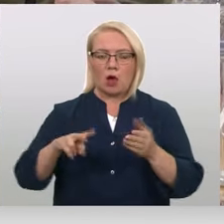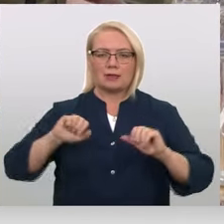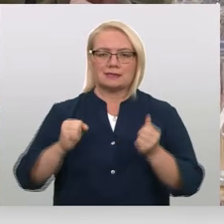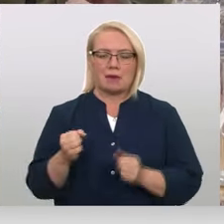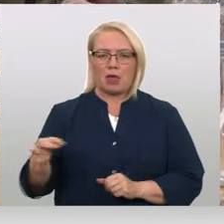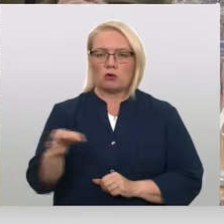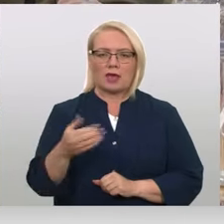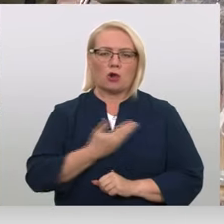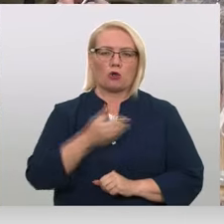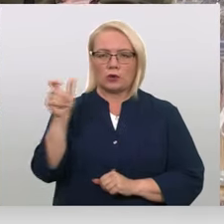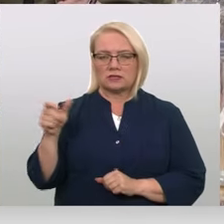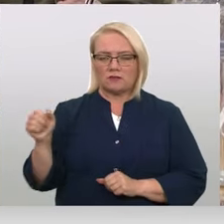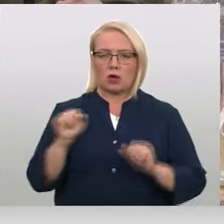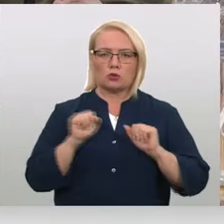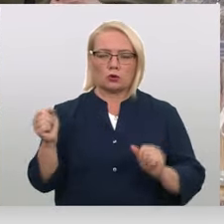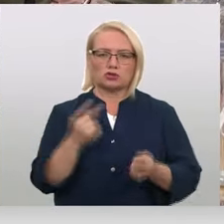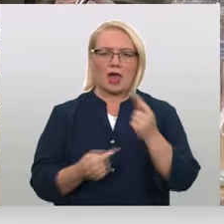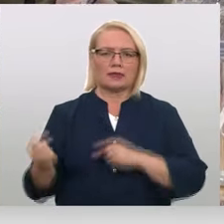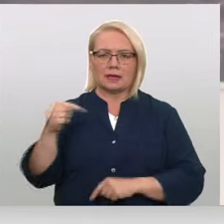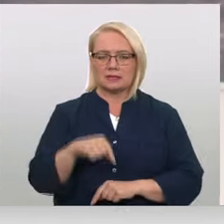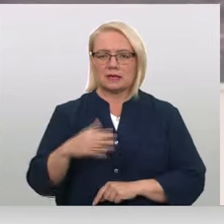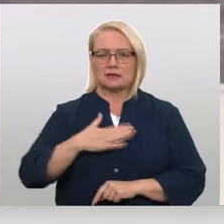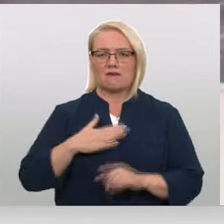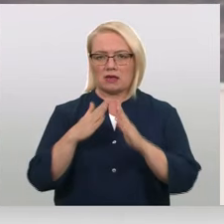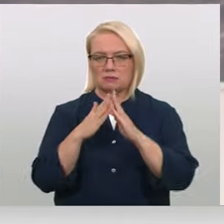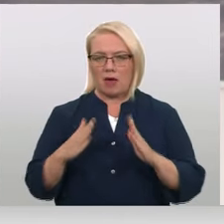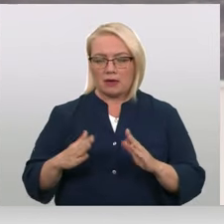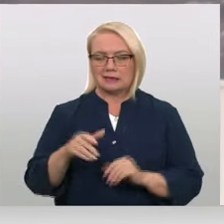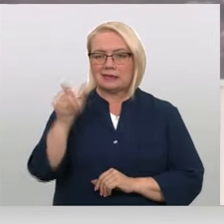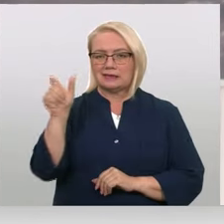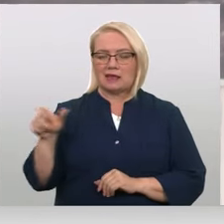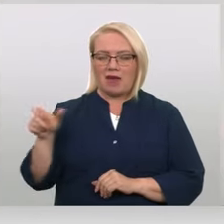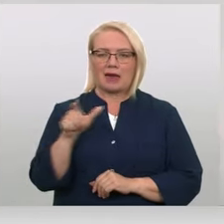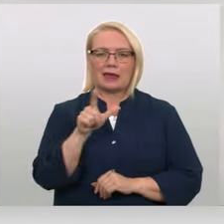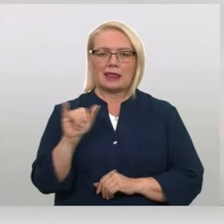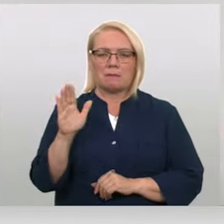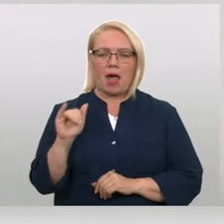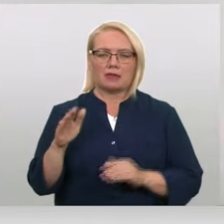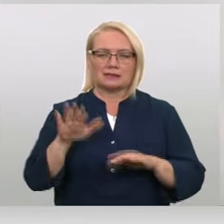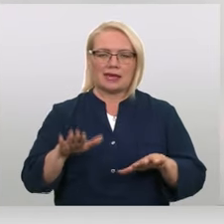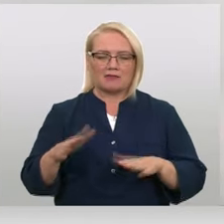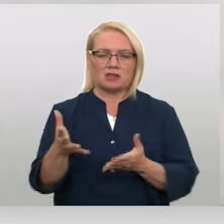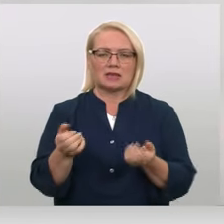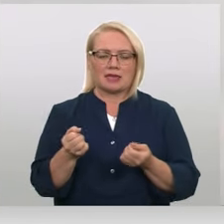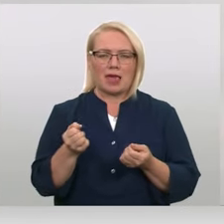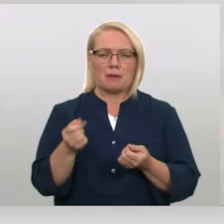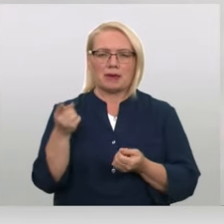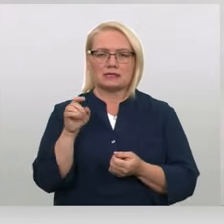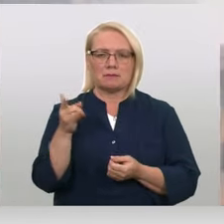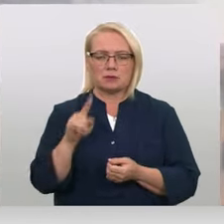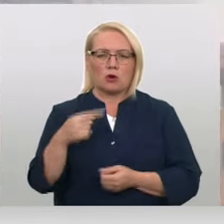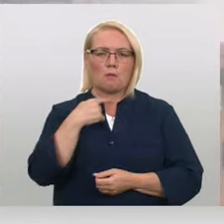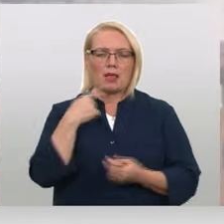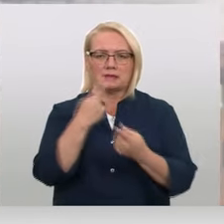reģionu iedzīvotājiem droši atgriezties savās mājās. Cilvēki Libānas dienvidu šorī saņēmuši izziņas, kā arī balstziņas ar